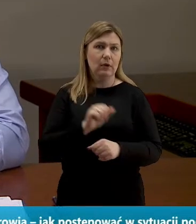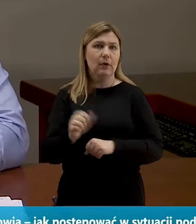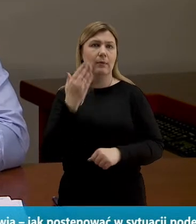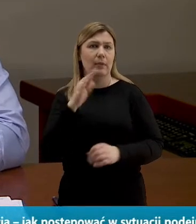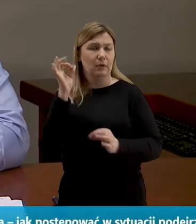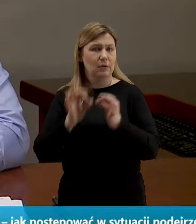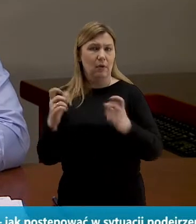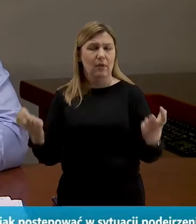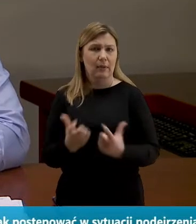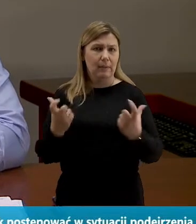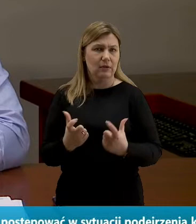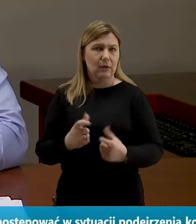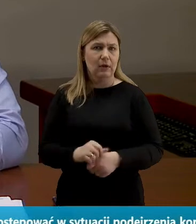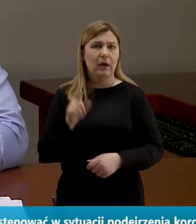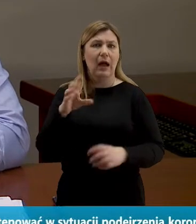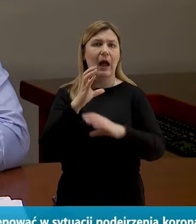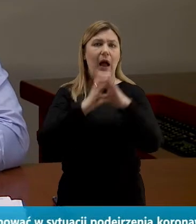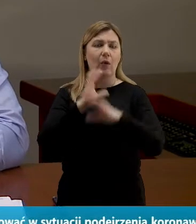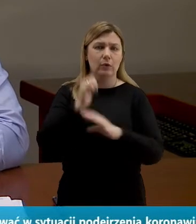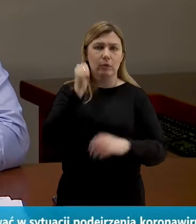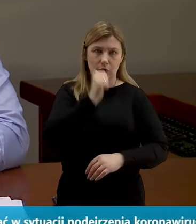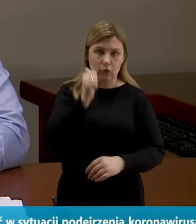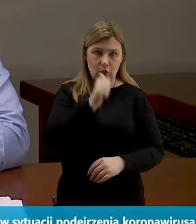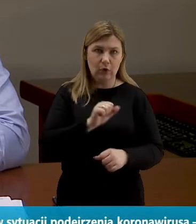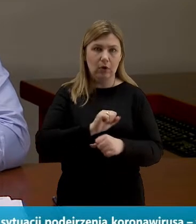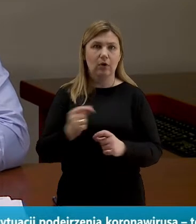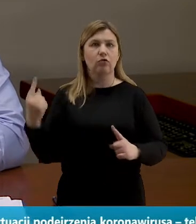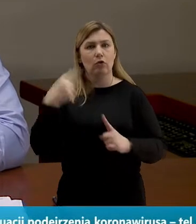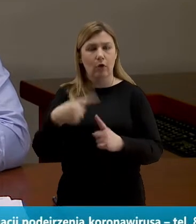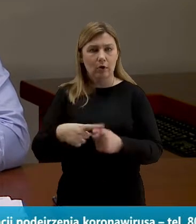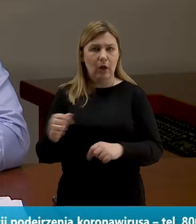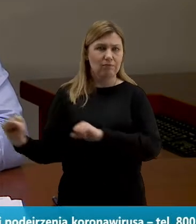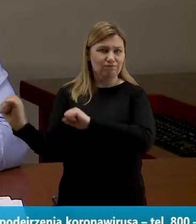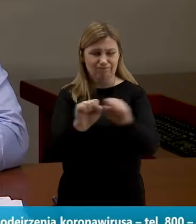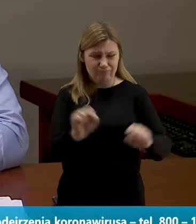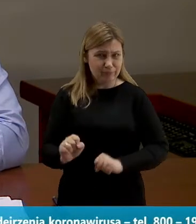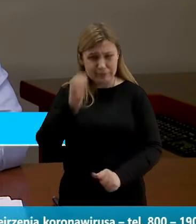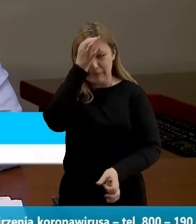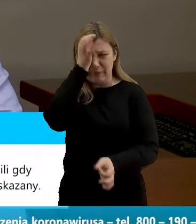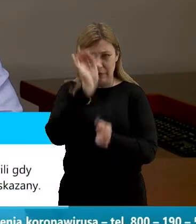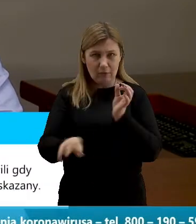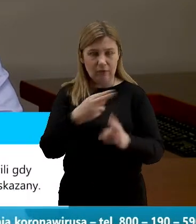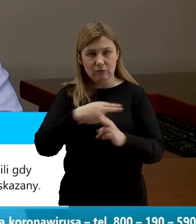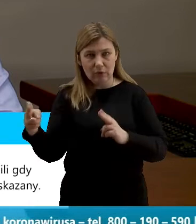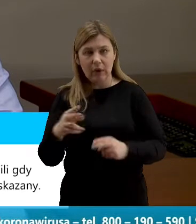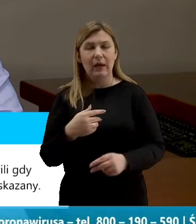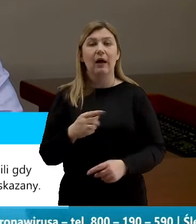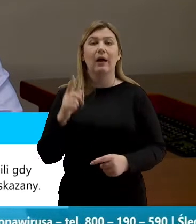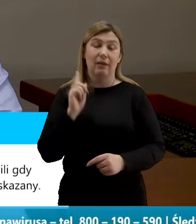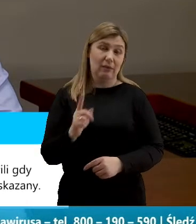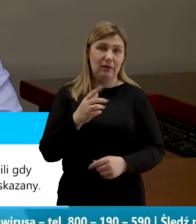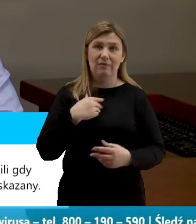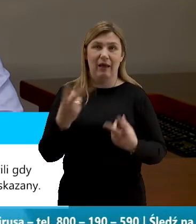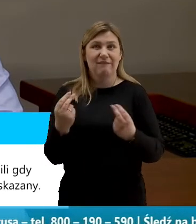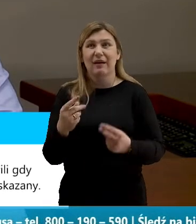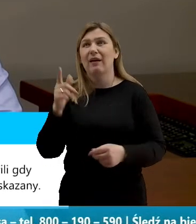konkretne zagrożenie. Autobusy oczywiście każdego dnia są dodatkowo po przymocie dezynfekowane, ale jeszcze raz to podkreślam, nie